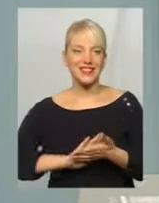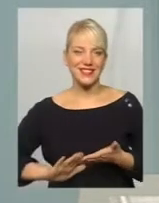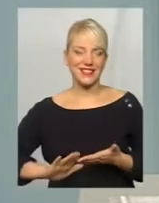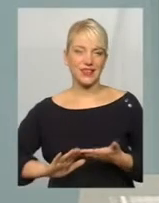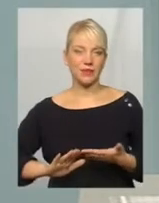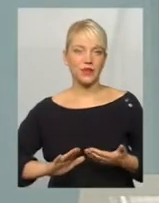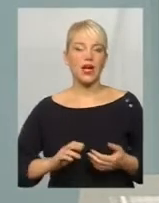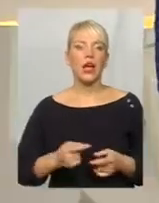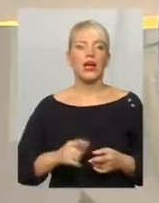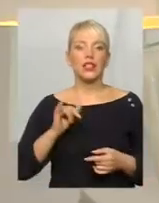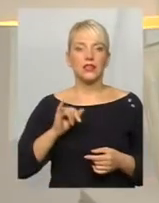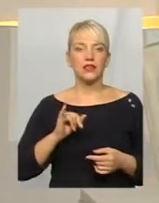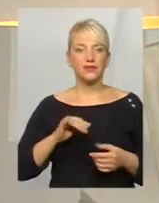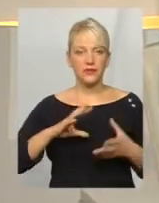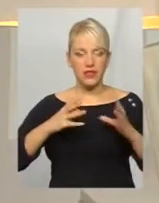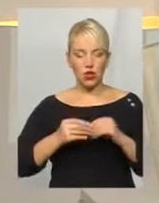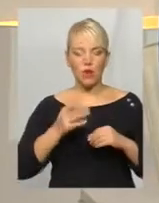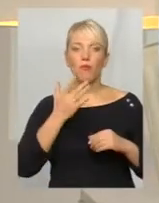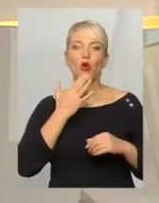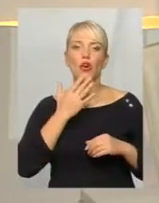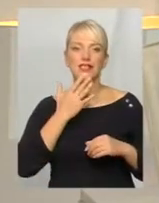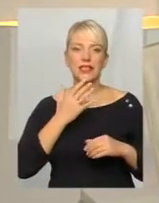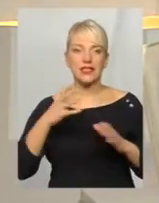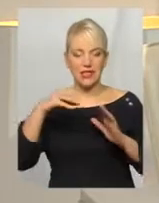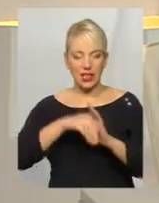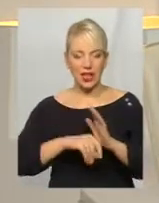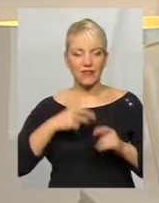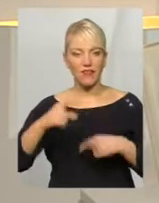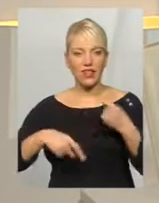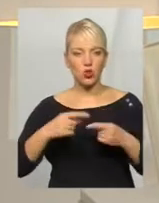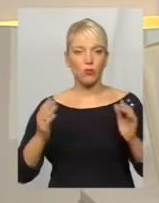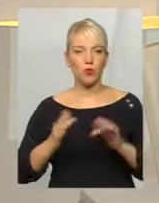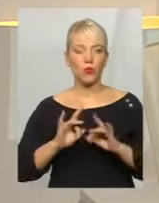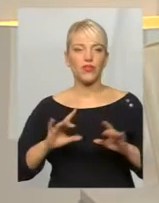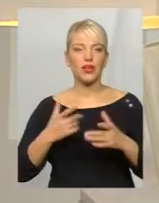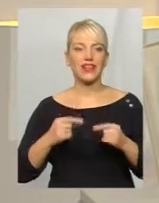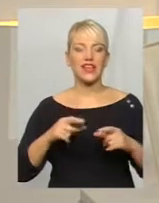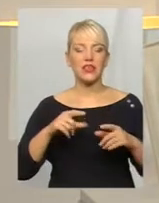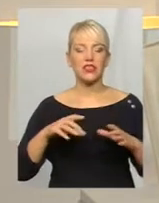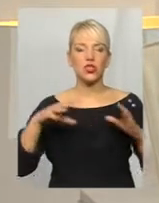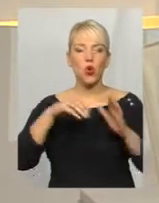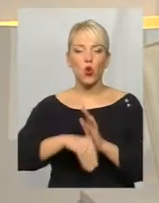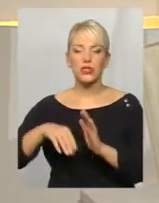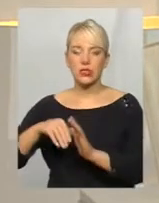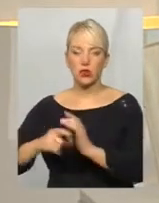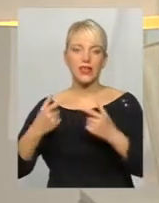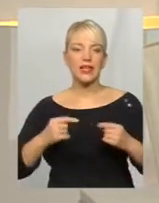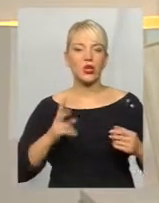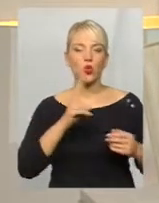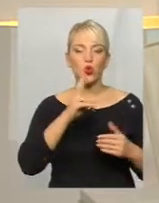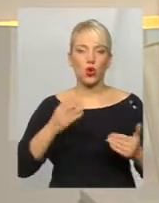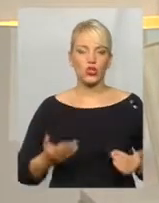українці. Загалом про етнічний склад в наступному відео, де сконцентровані і хто живе на території